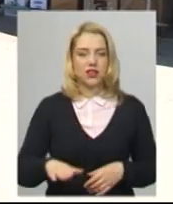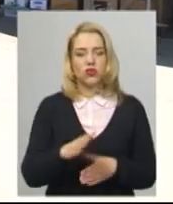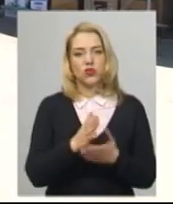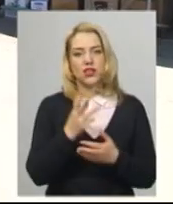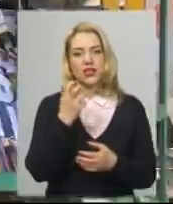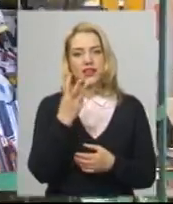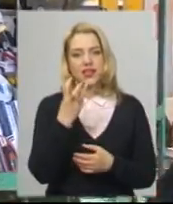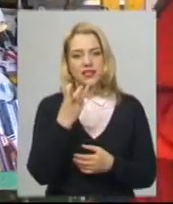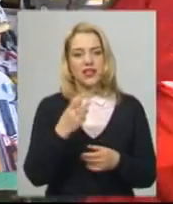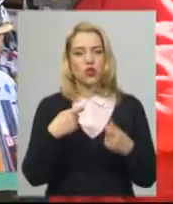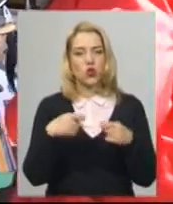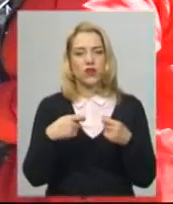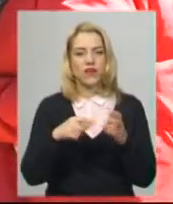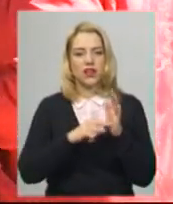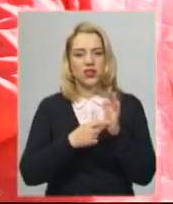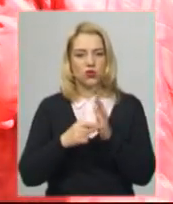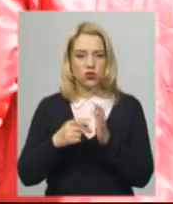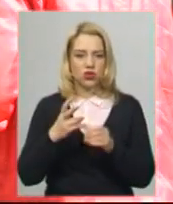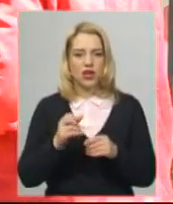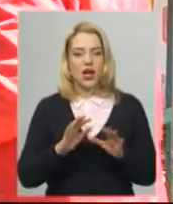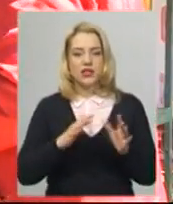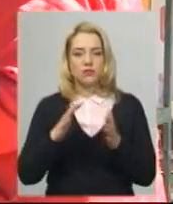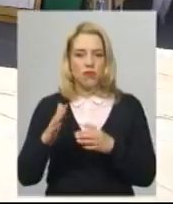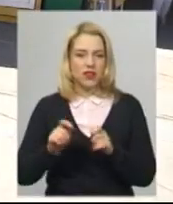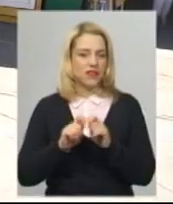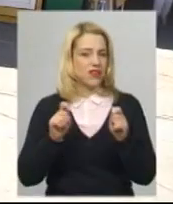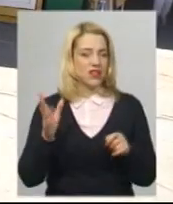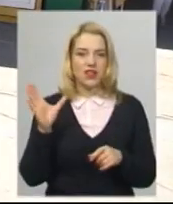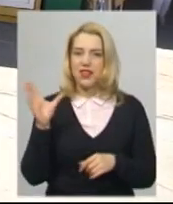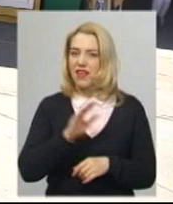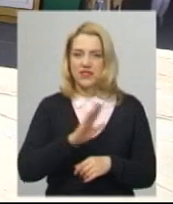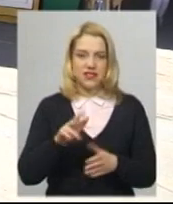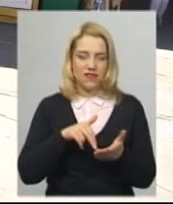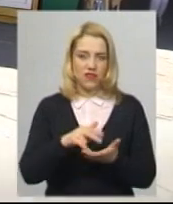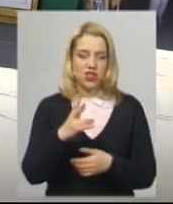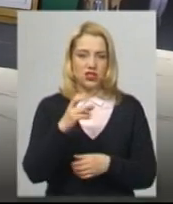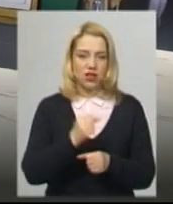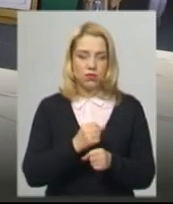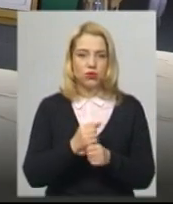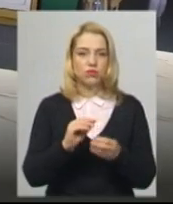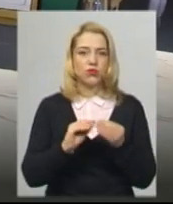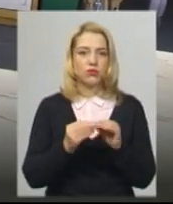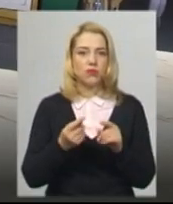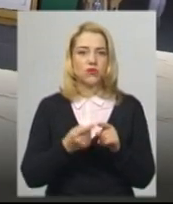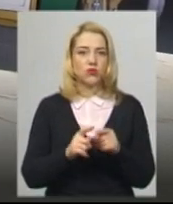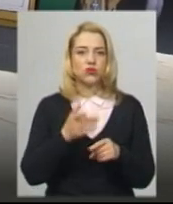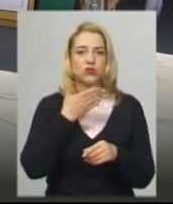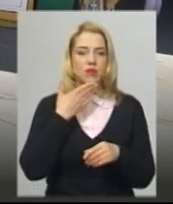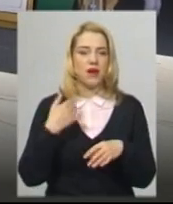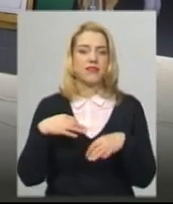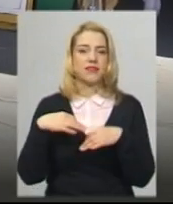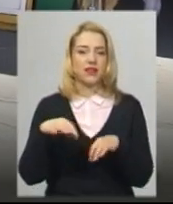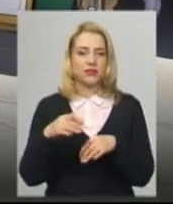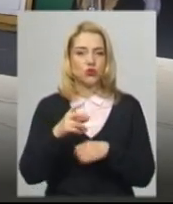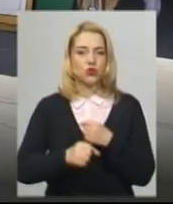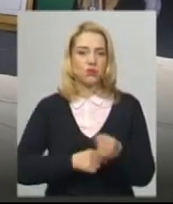торговельних точок. Проте з моменту відкриття не всі вийшли на роботу. Проблема в тому, що транспорту немає, добиратись тяжко. Є люди,